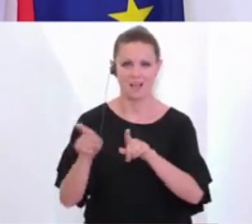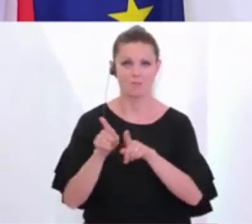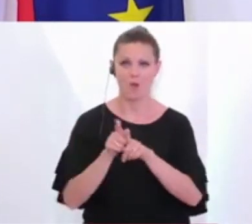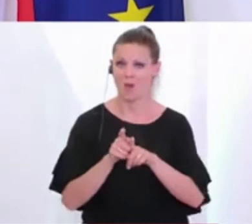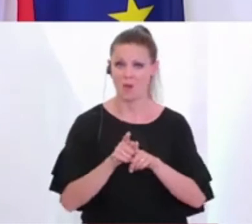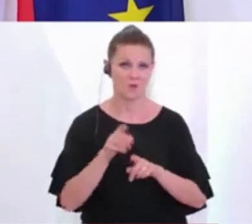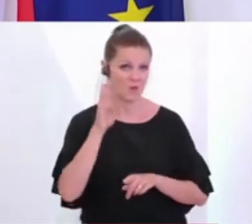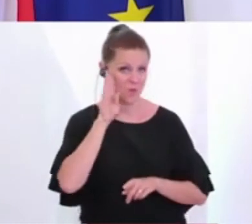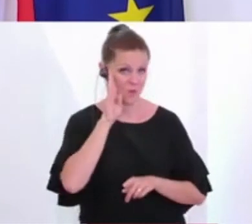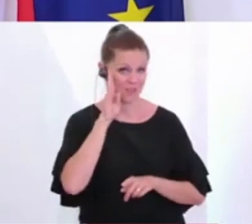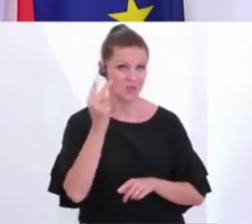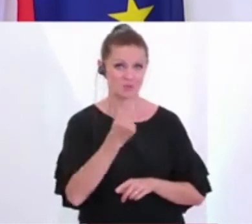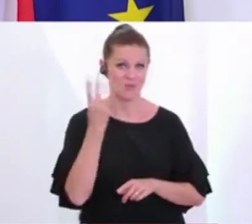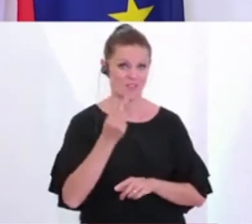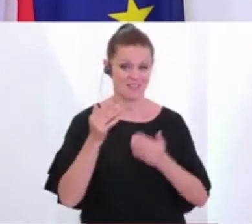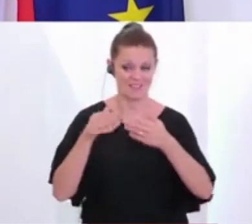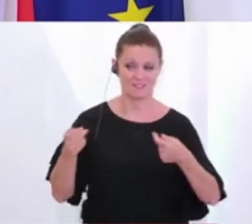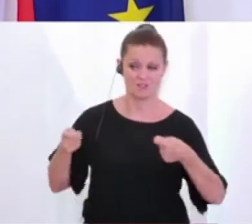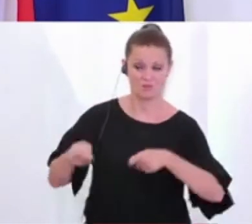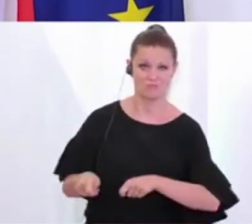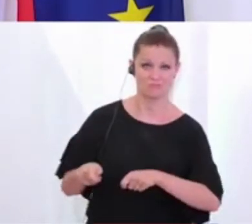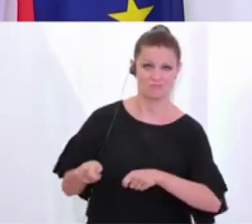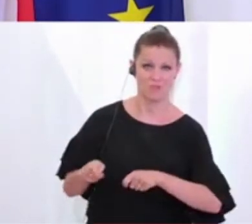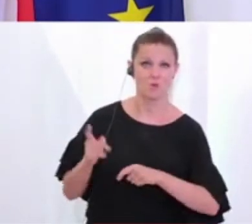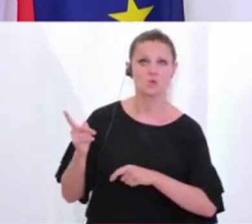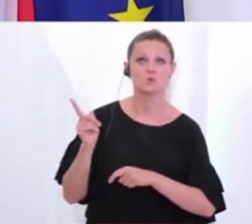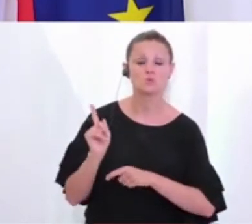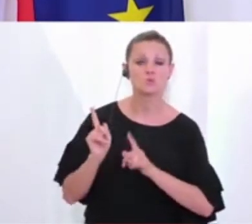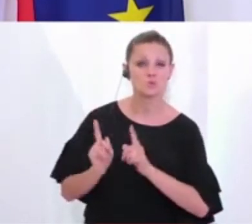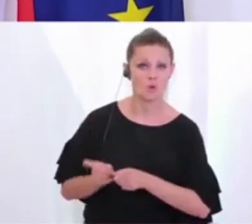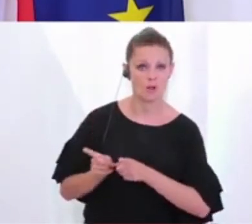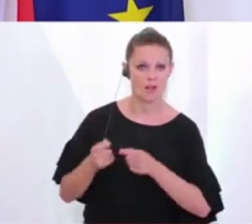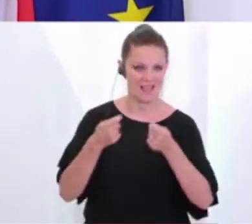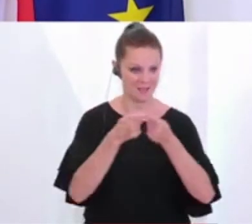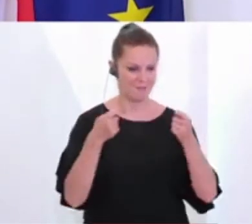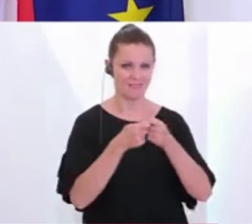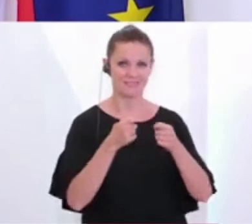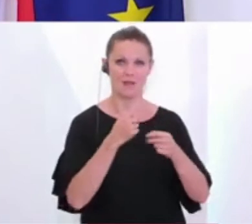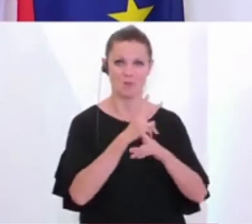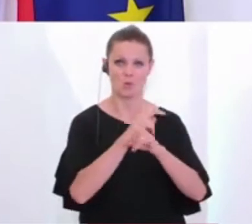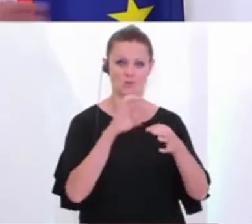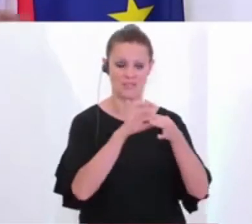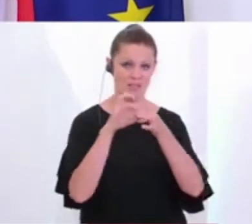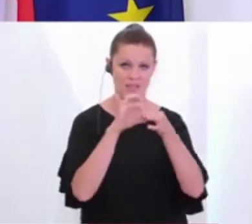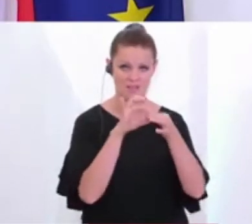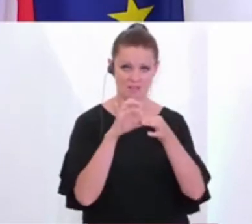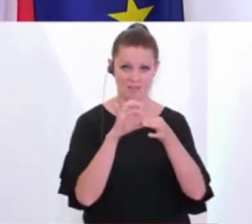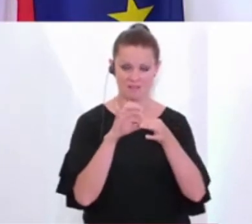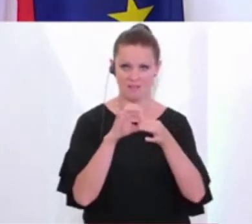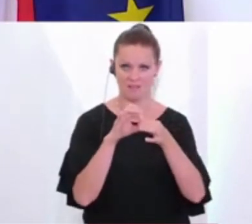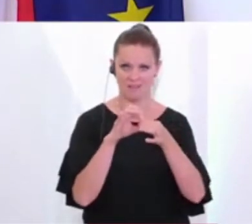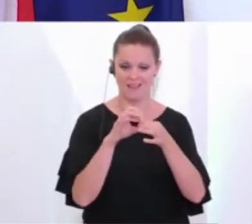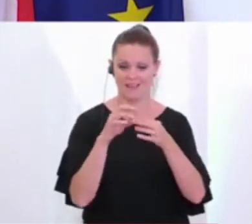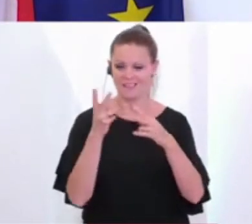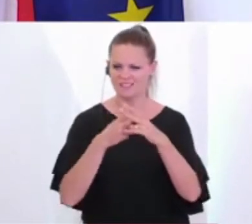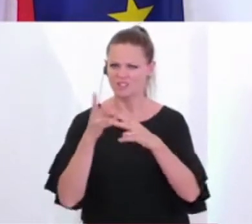Beispiel Slowenien sich überlegt, die Grenzen zu schließen. Das ist gar nicht gesichert, auch unabhängig von den Maßnahmen, die Österreich trifft, ob man durch die Staaten, die